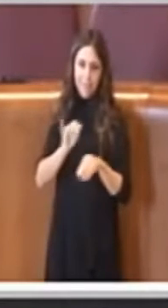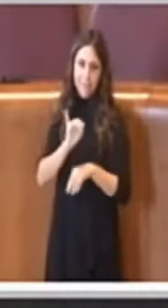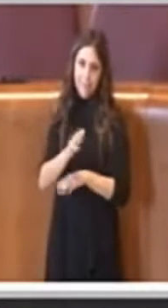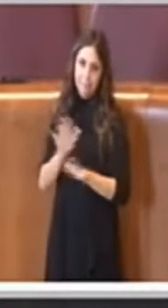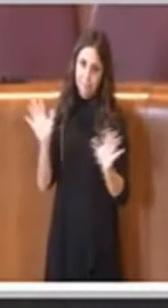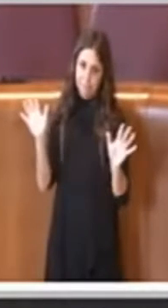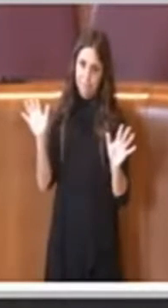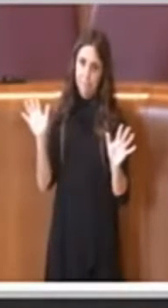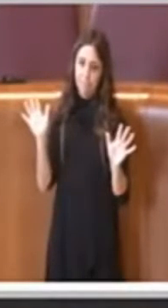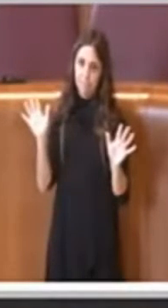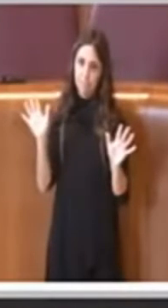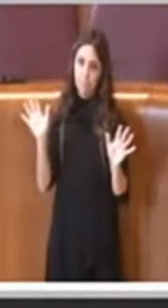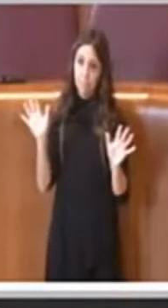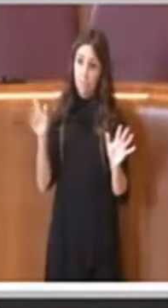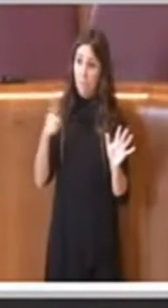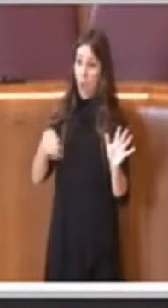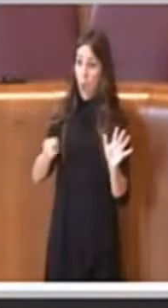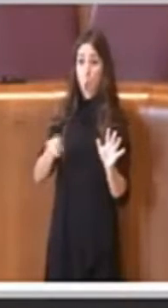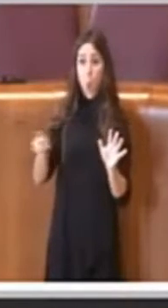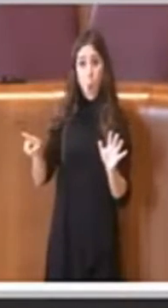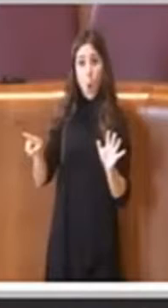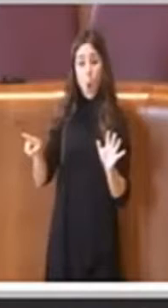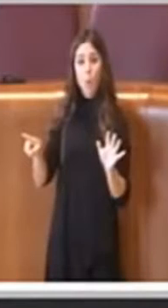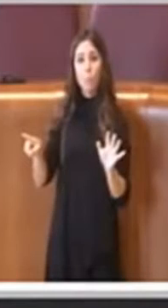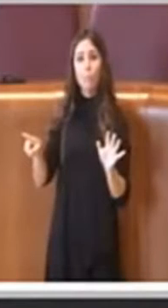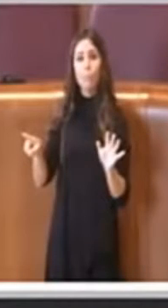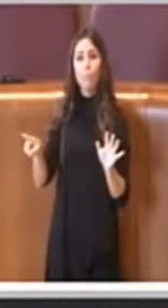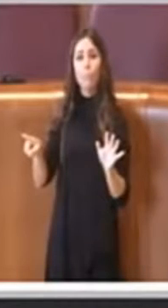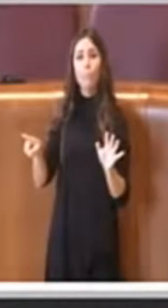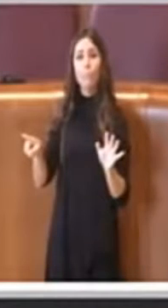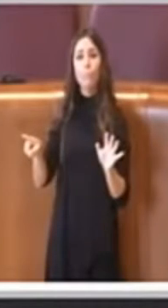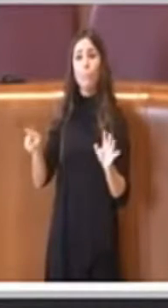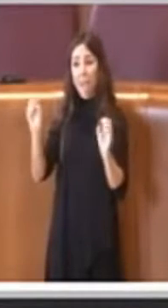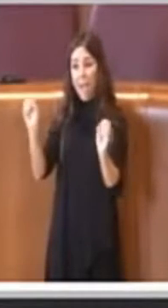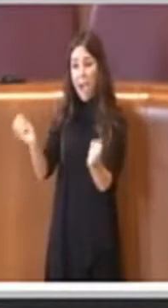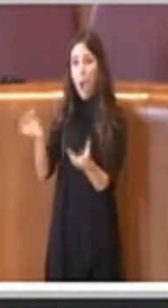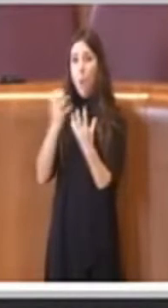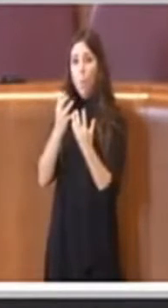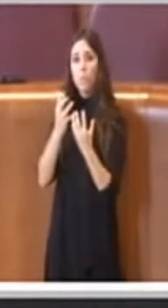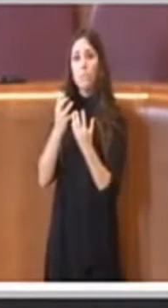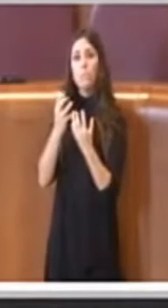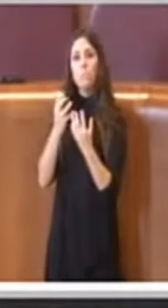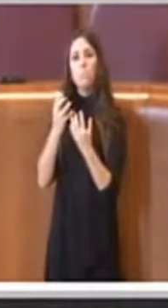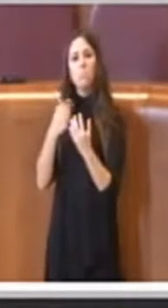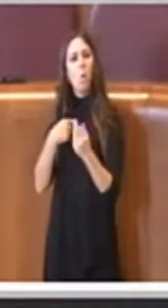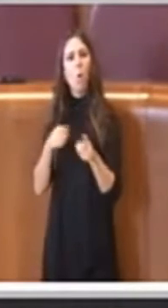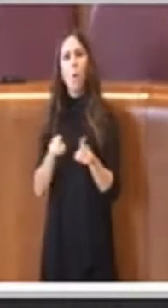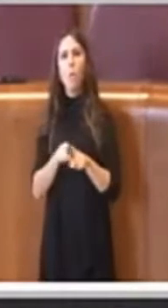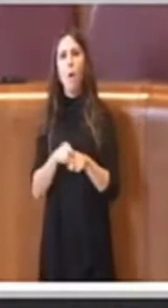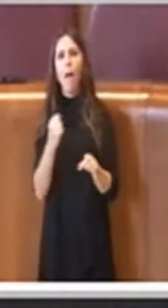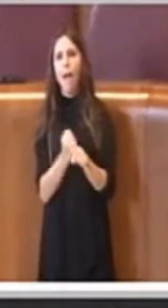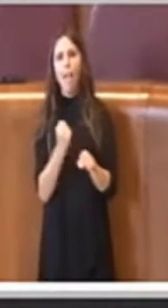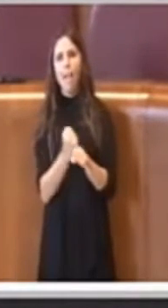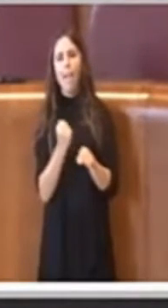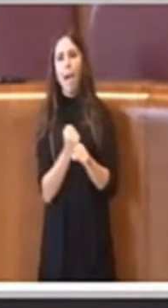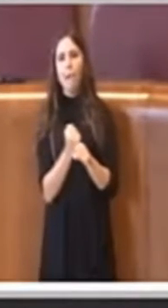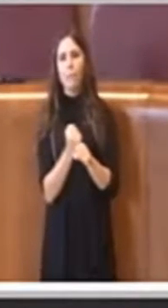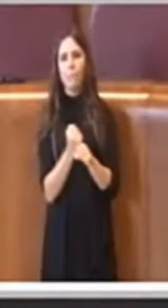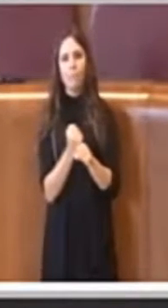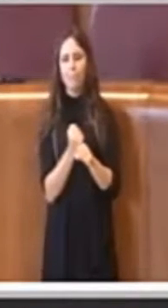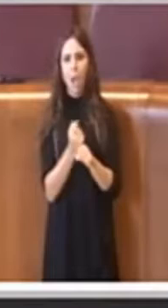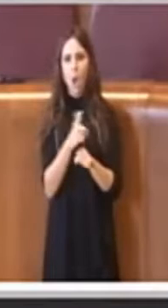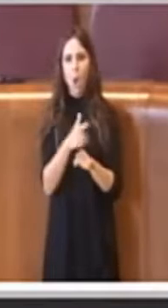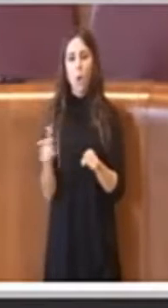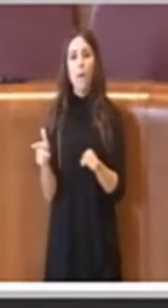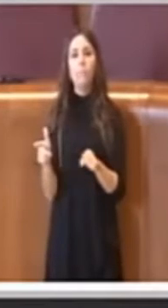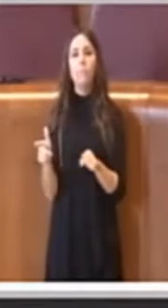però non ci accusassero a noi che non stiamo sul pezzo della città, perché questa è una delibera che con